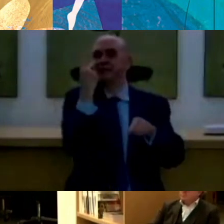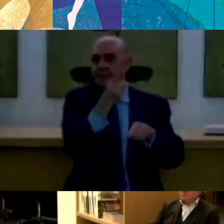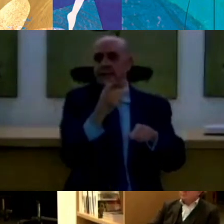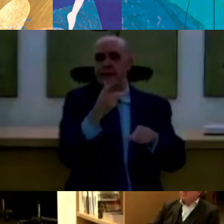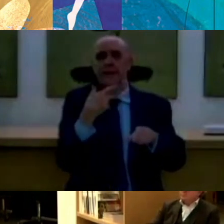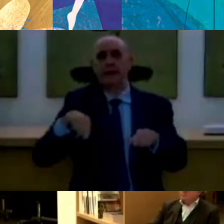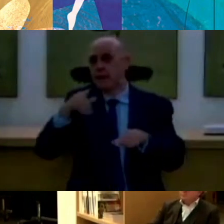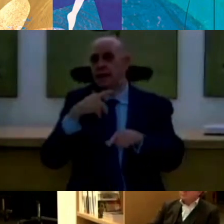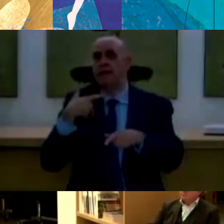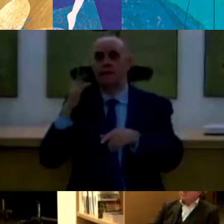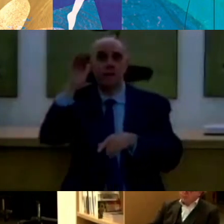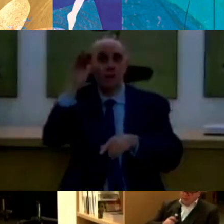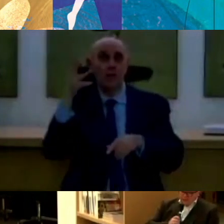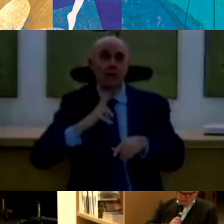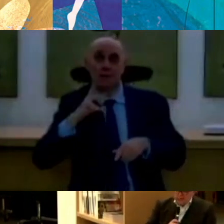speranze per il nostro futuro. Grazie.